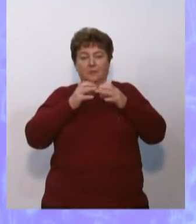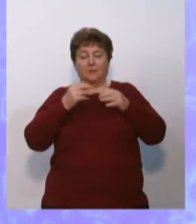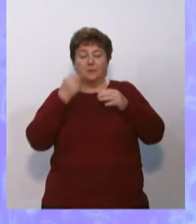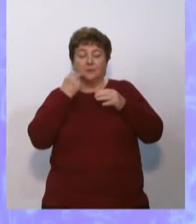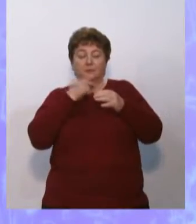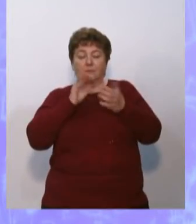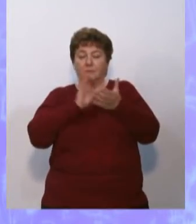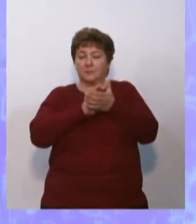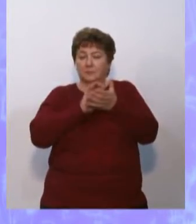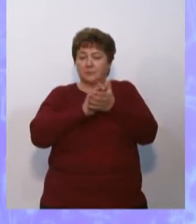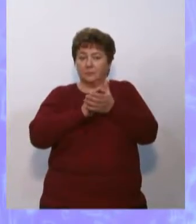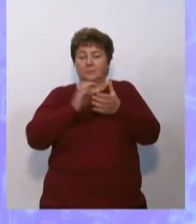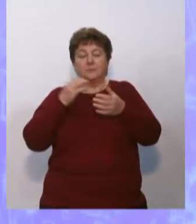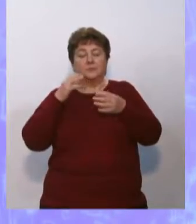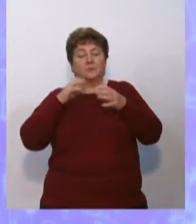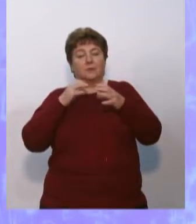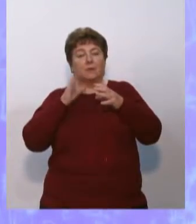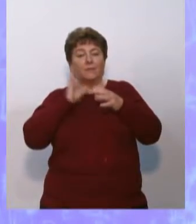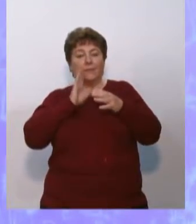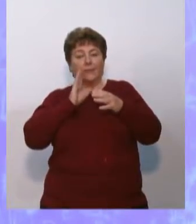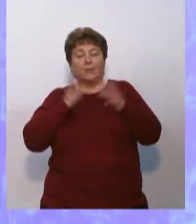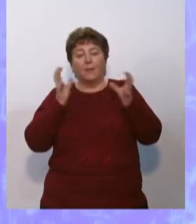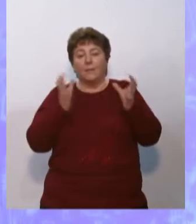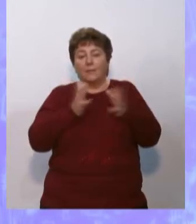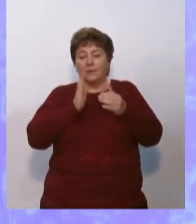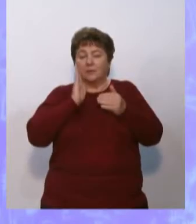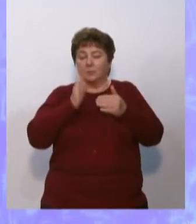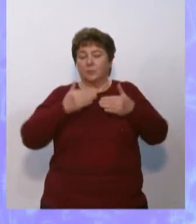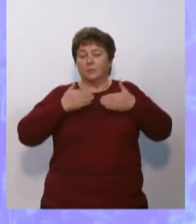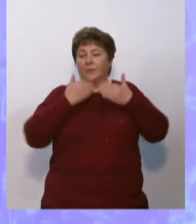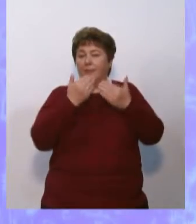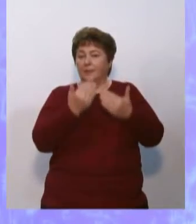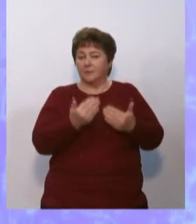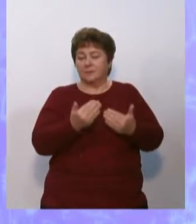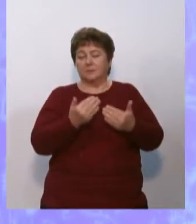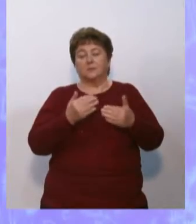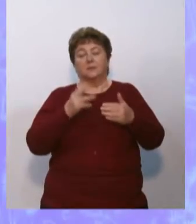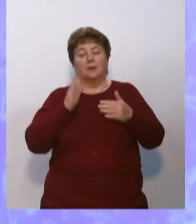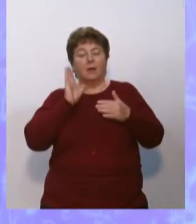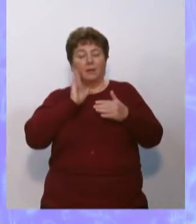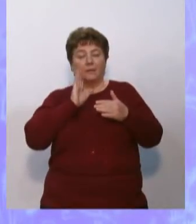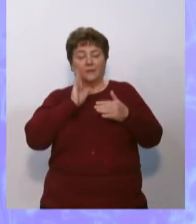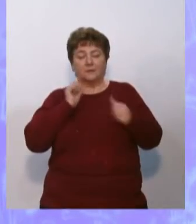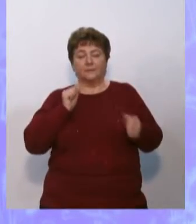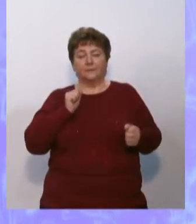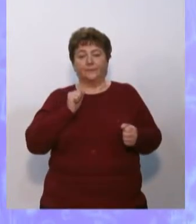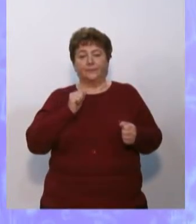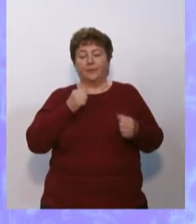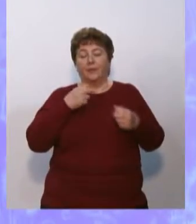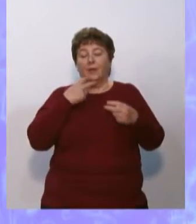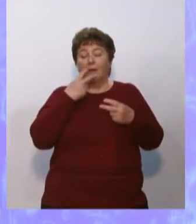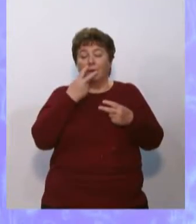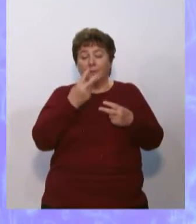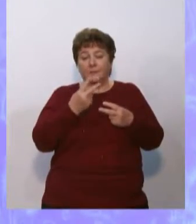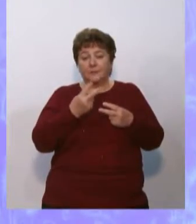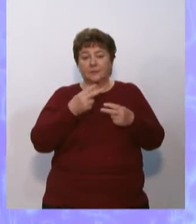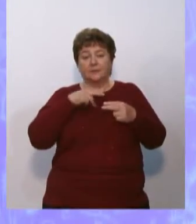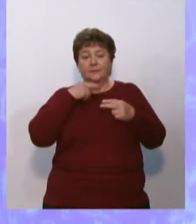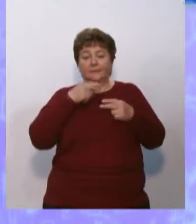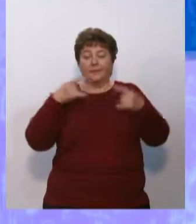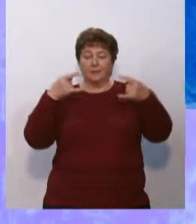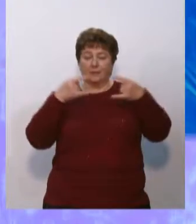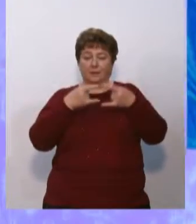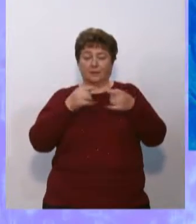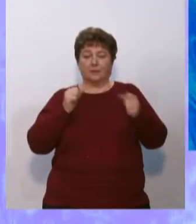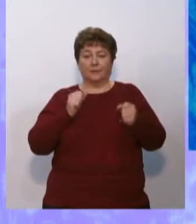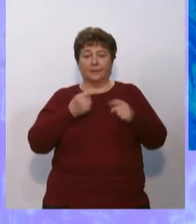ствойствами воды. Научимся бережно относиться к воде. Посмотрите внимательно на экран.